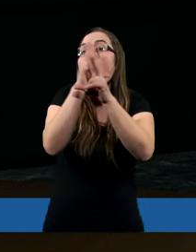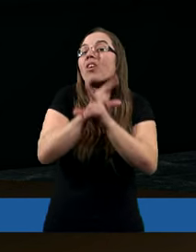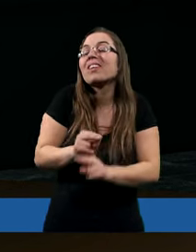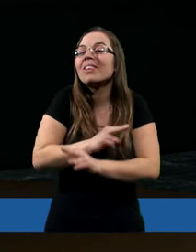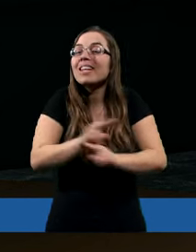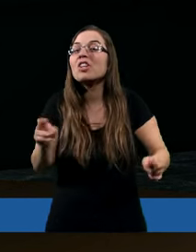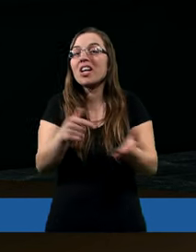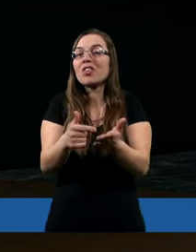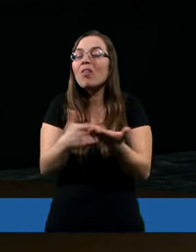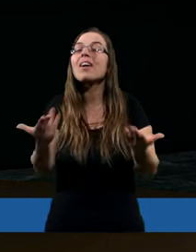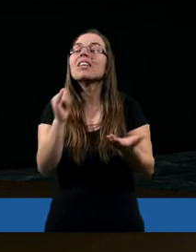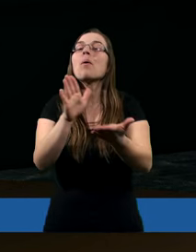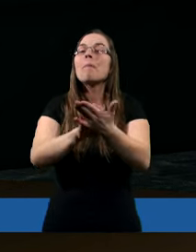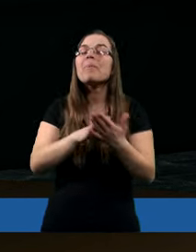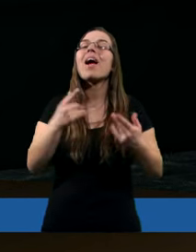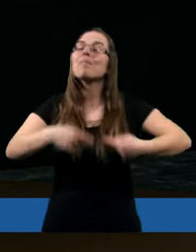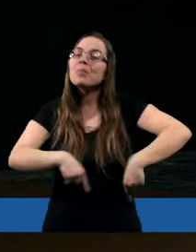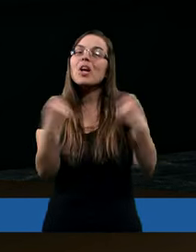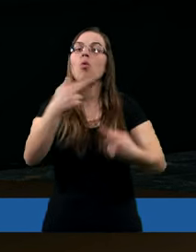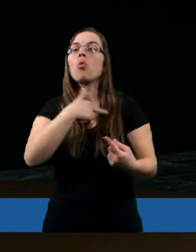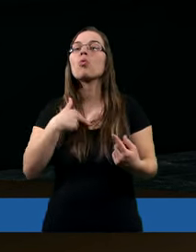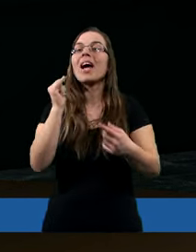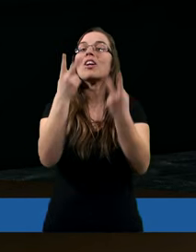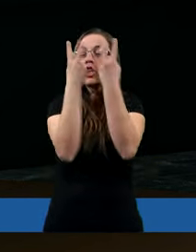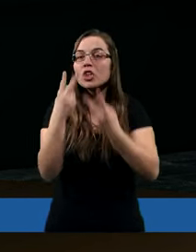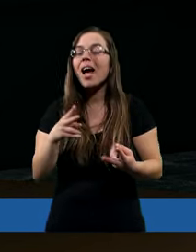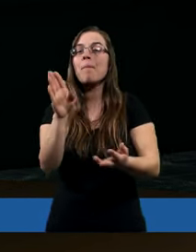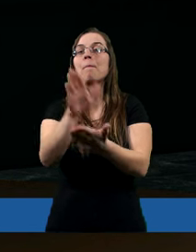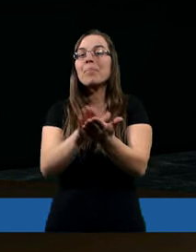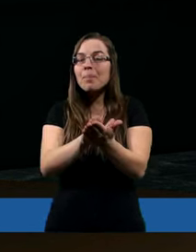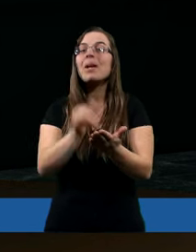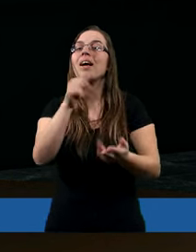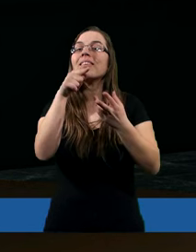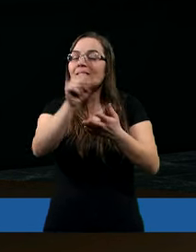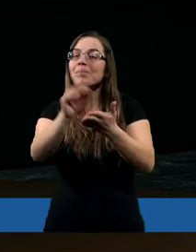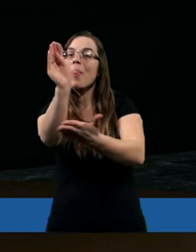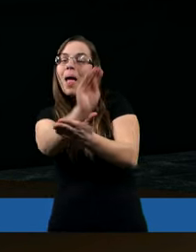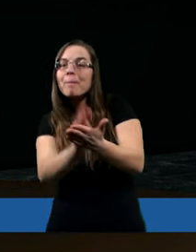Biblia nam przekonuje do czegoś, tak? Czytam Biblię i tam jest napisane.